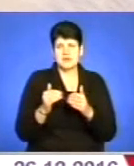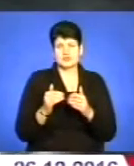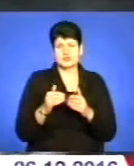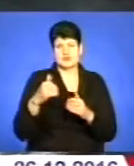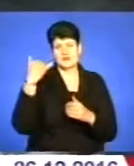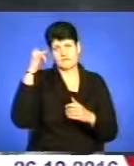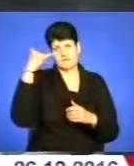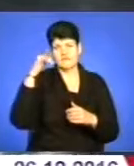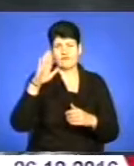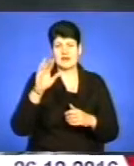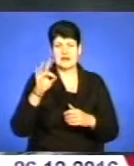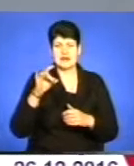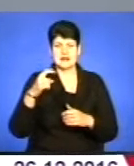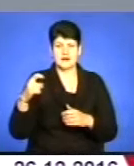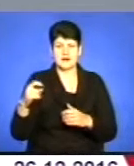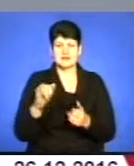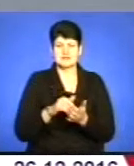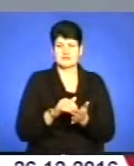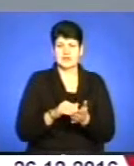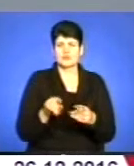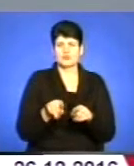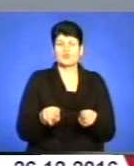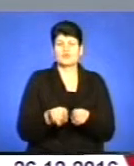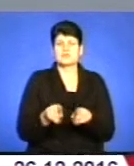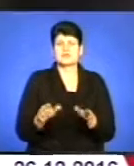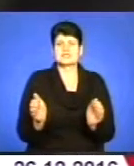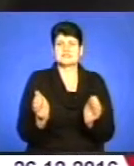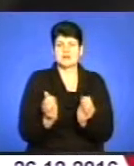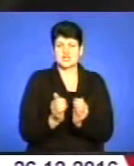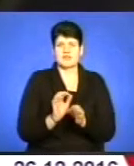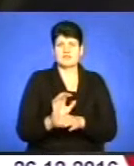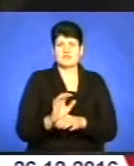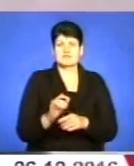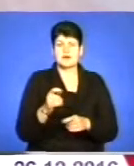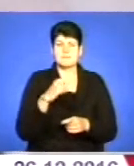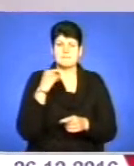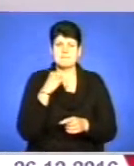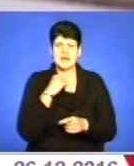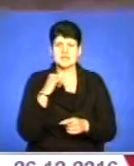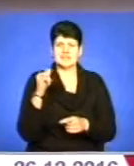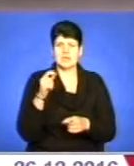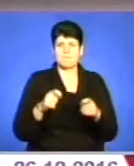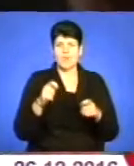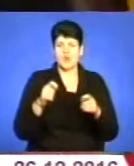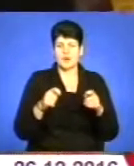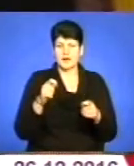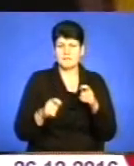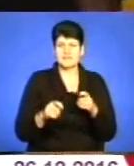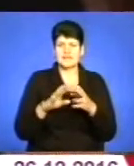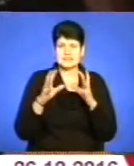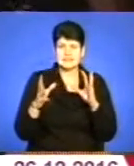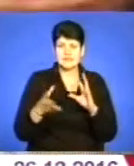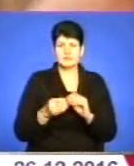'я великої рагатої худоби та свиней, а відтак – зменшення виробництва м'яса та молока. Проте загалом обсяг виробництва валової продукції